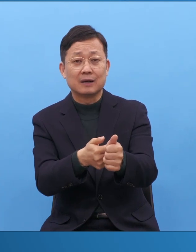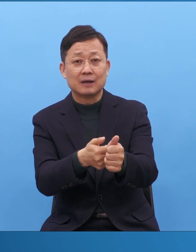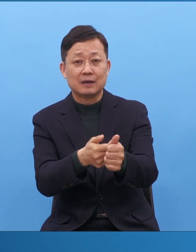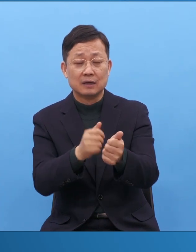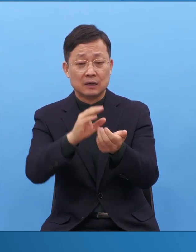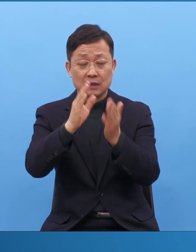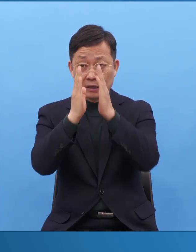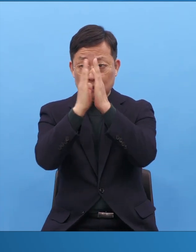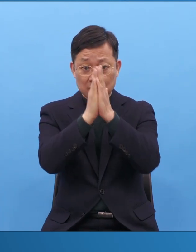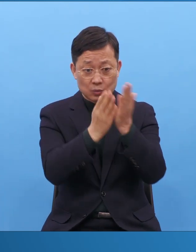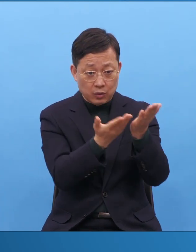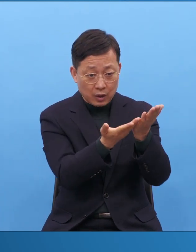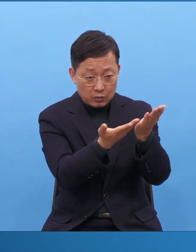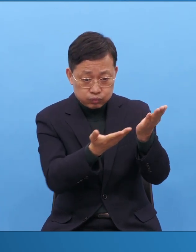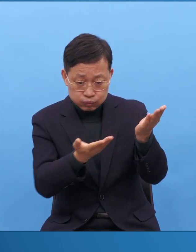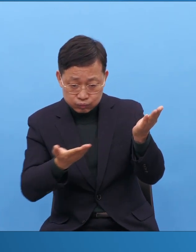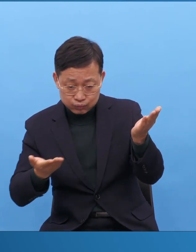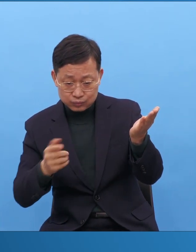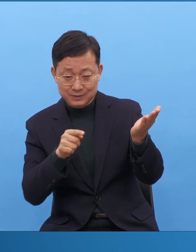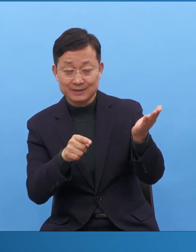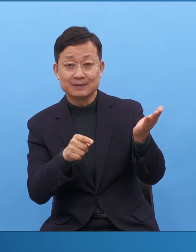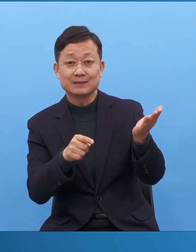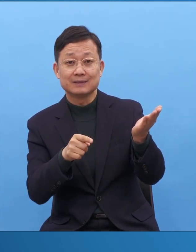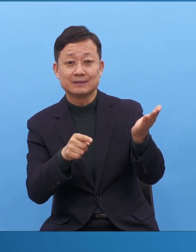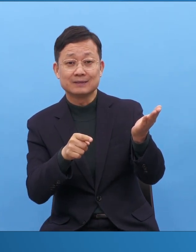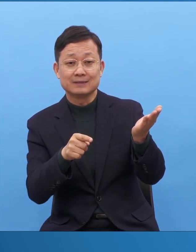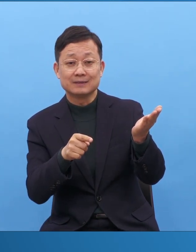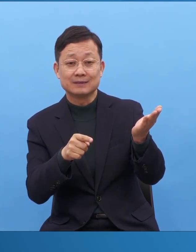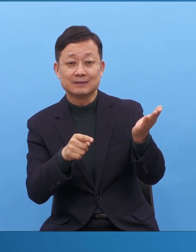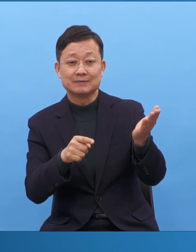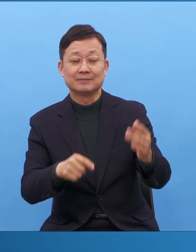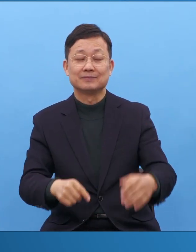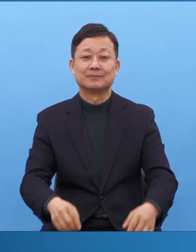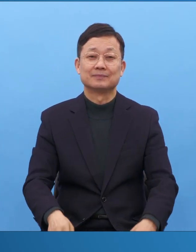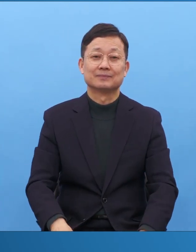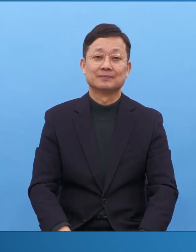기도 흐름이 있다 말은 이게 되어져요.